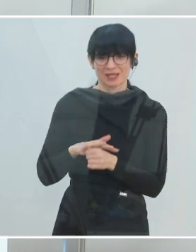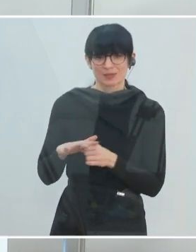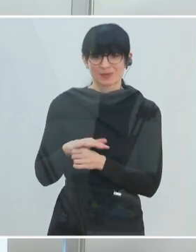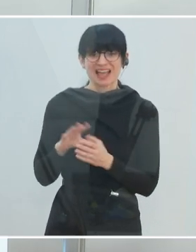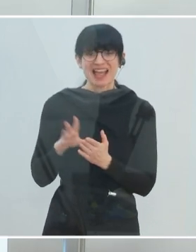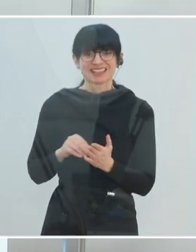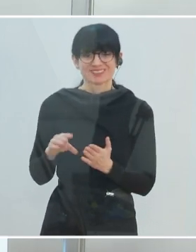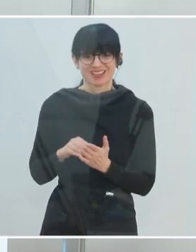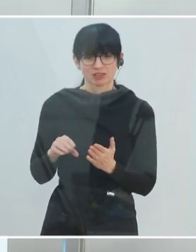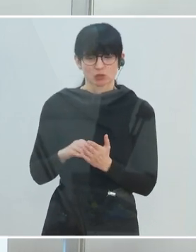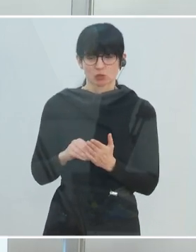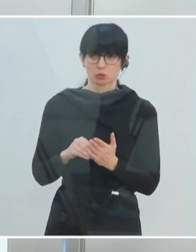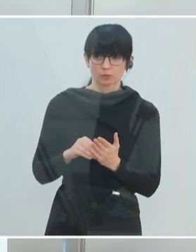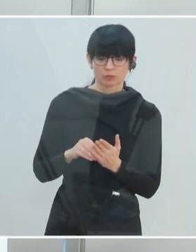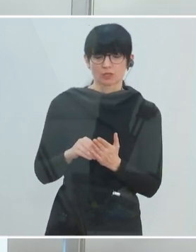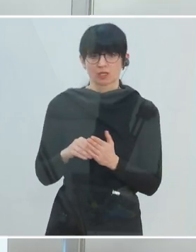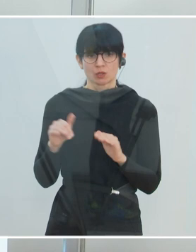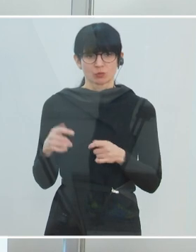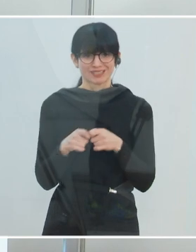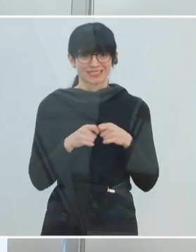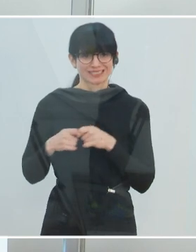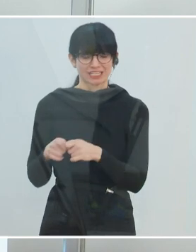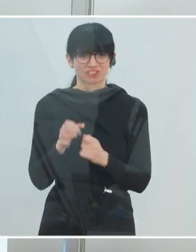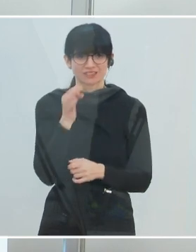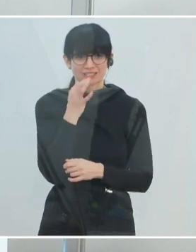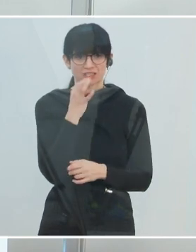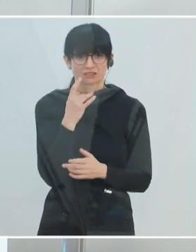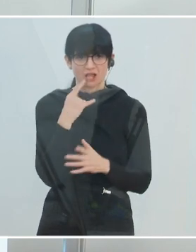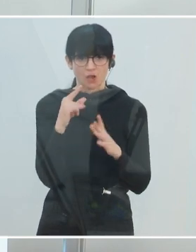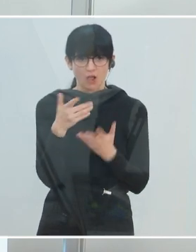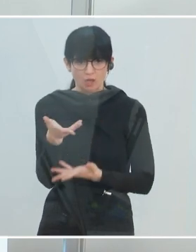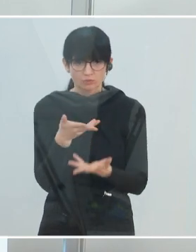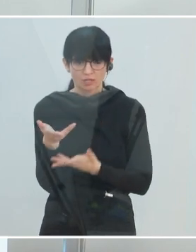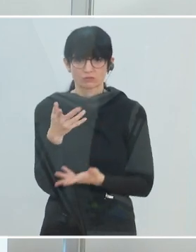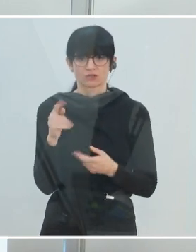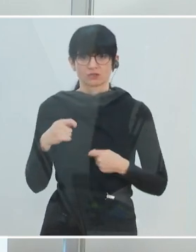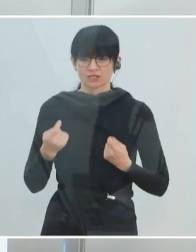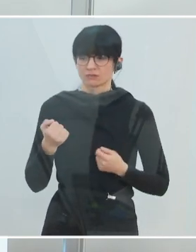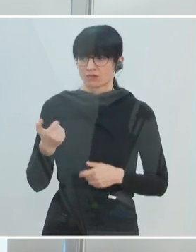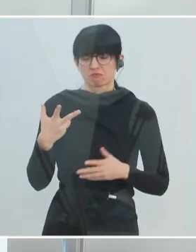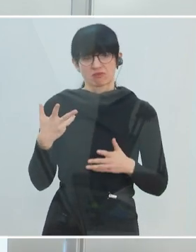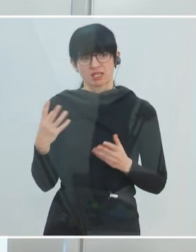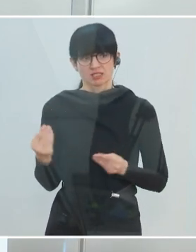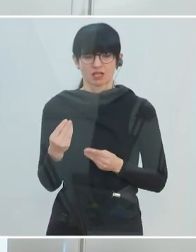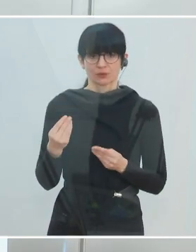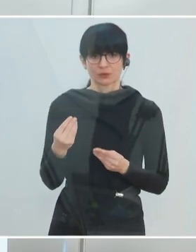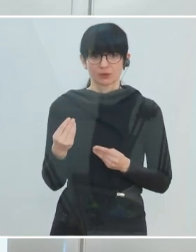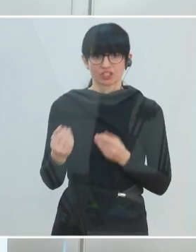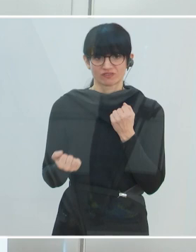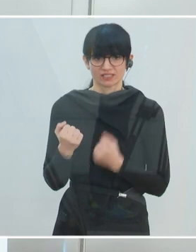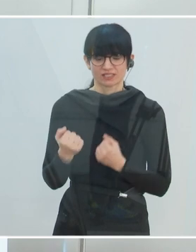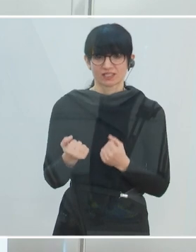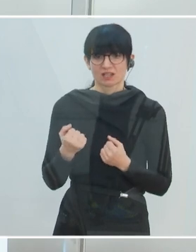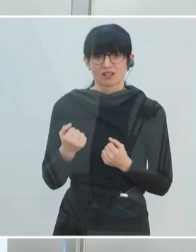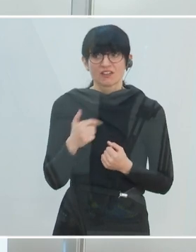Anwendung. Über den müssen wir sehr präzis gesellschaftlich miteinander reden. Da sind manche Grundsatzentscheidungen auch drinnen. Fragestellungen,